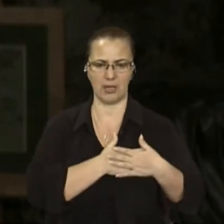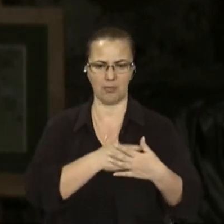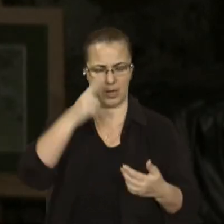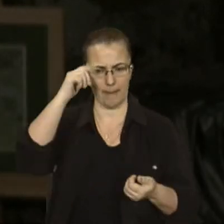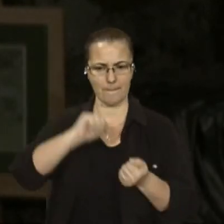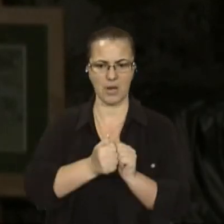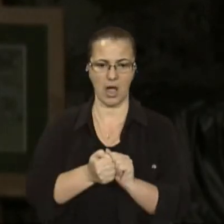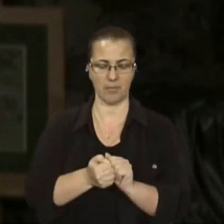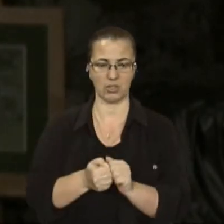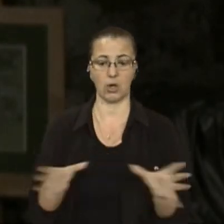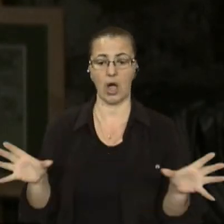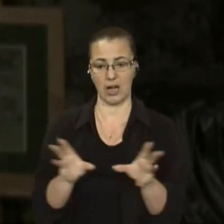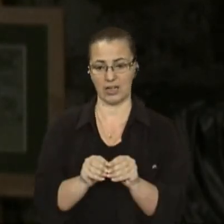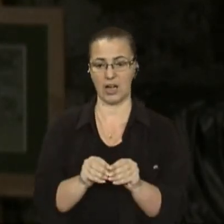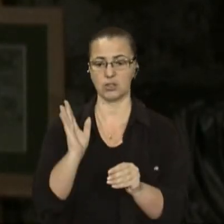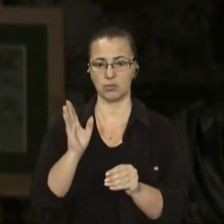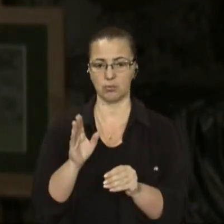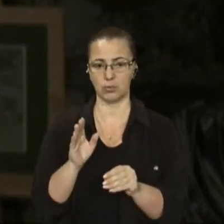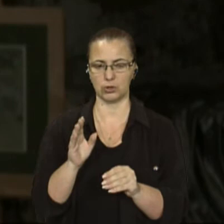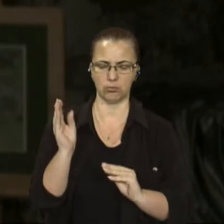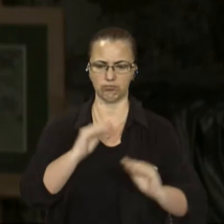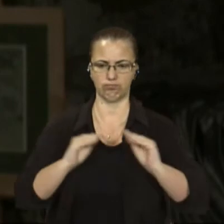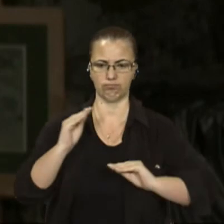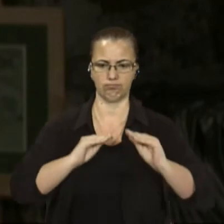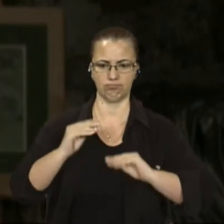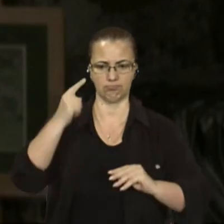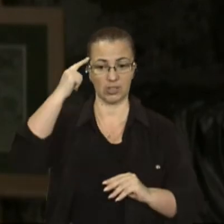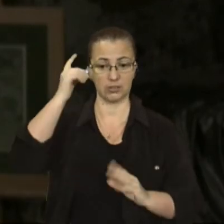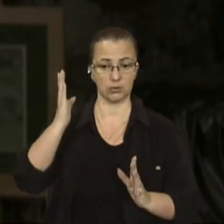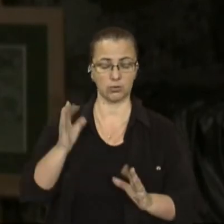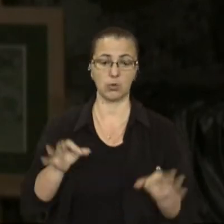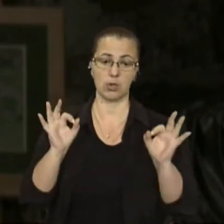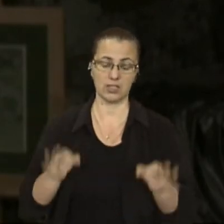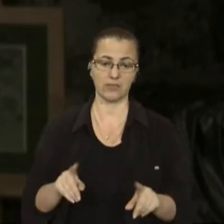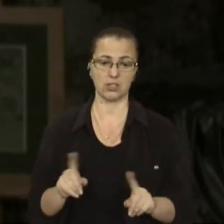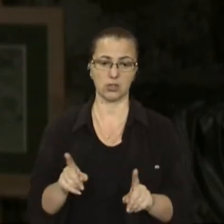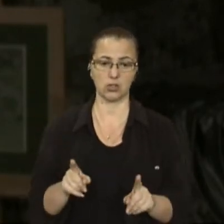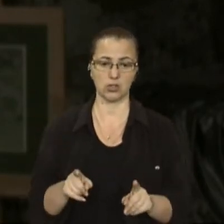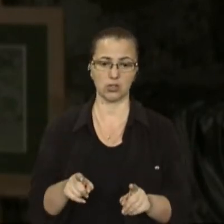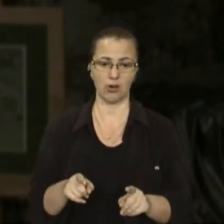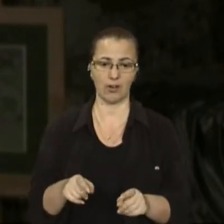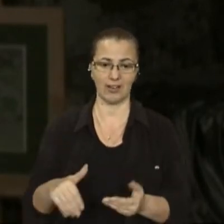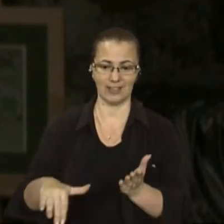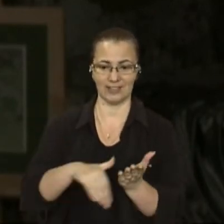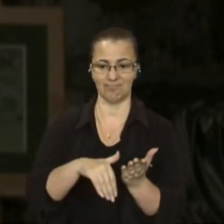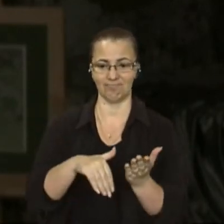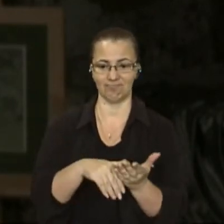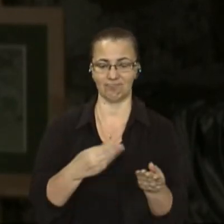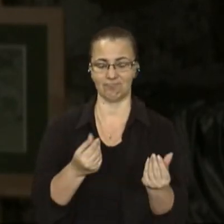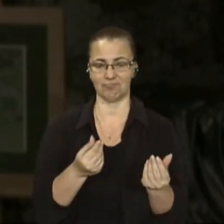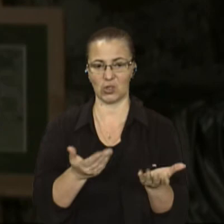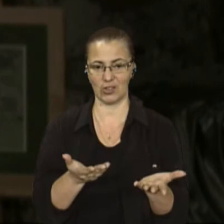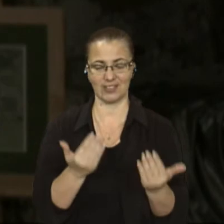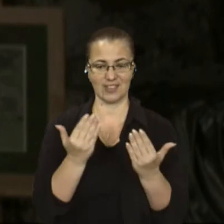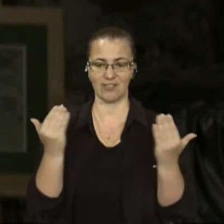Разом ми будемо формувати думку. Звісно, що спонсора ми на висненці не знайдемо,